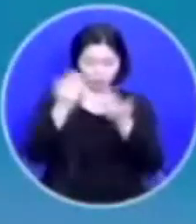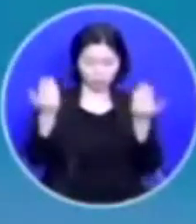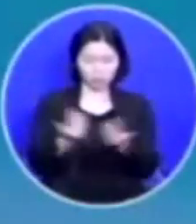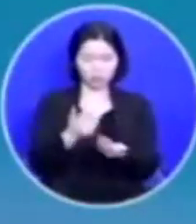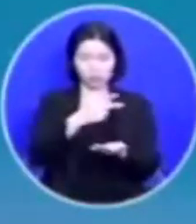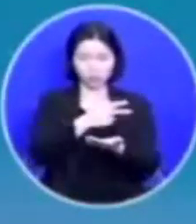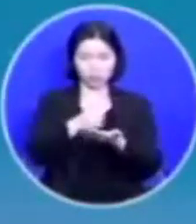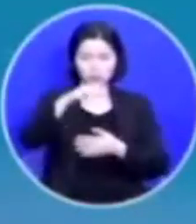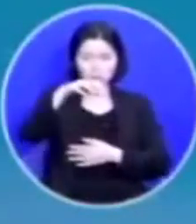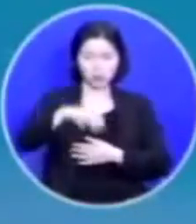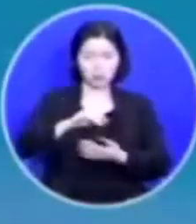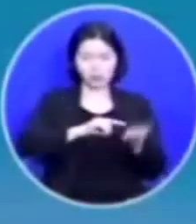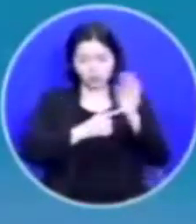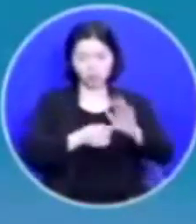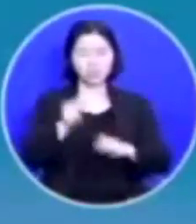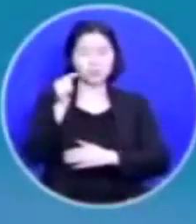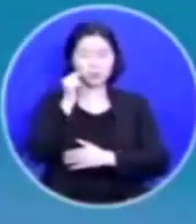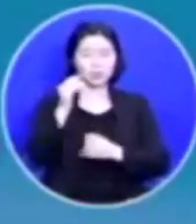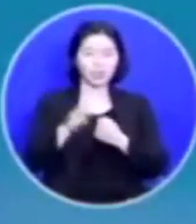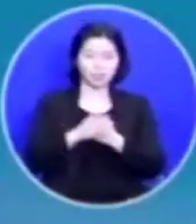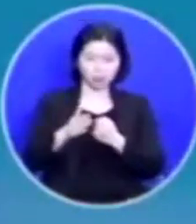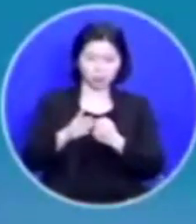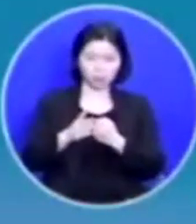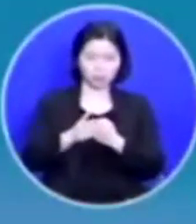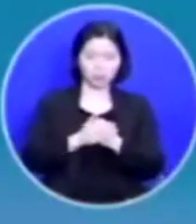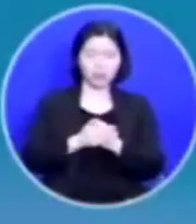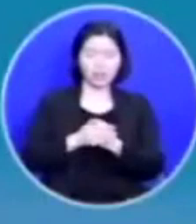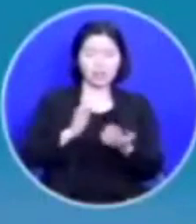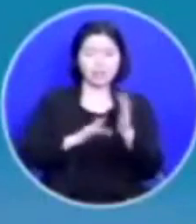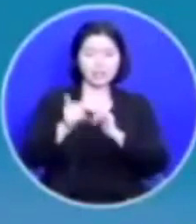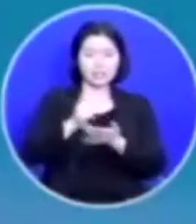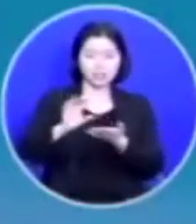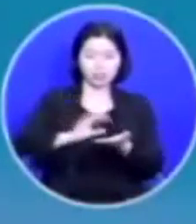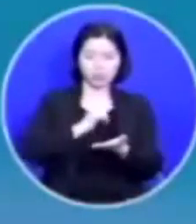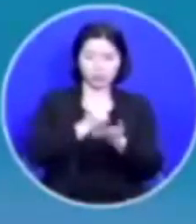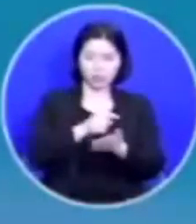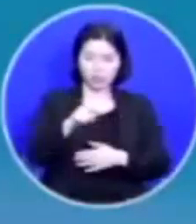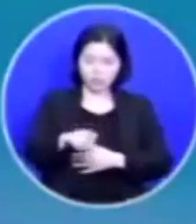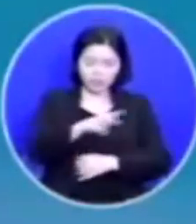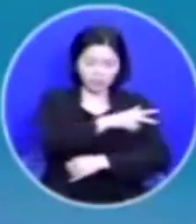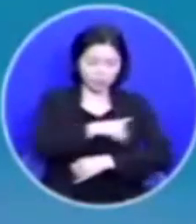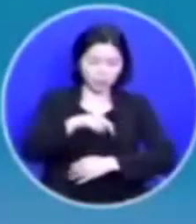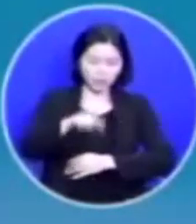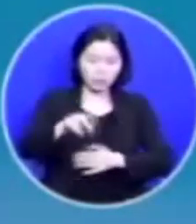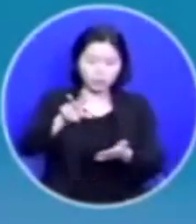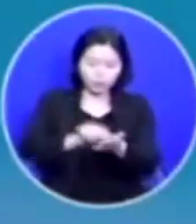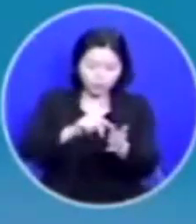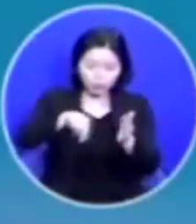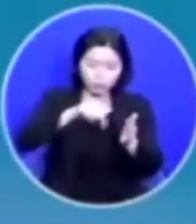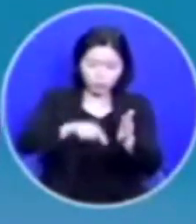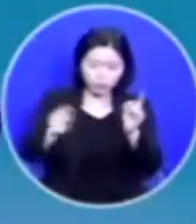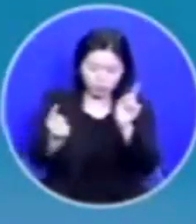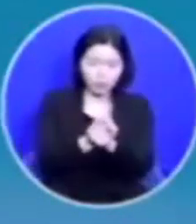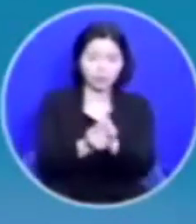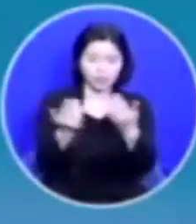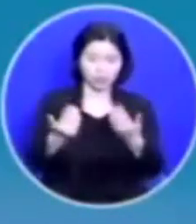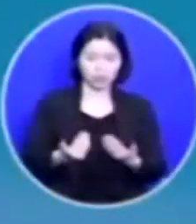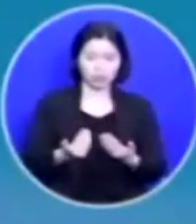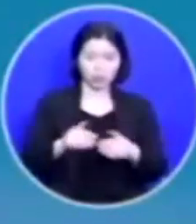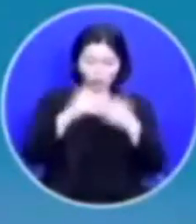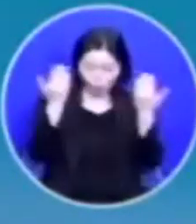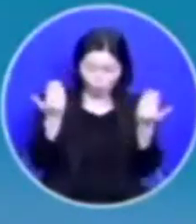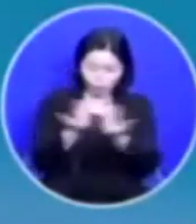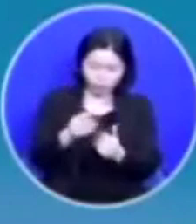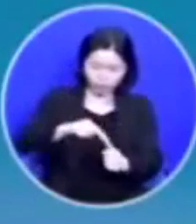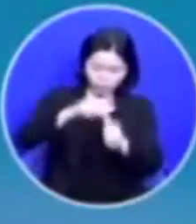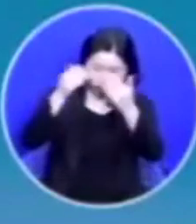때문이죠 예수 그리스도께서 그 집사님을 그 문제 속에서 만나 주시고 그리고 온전히 구원해